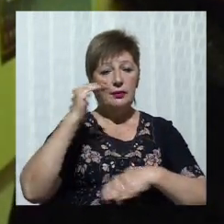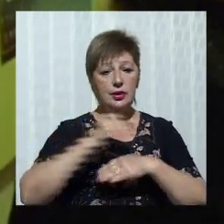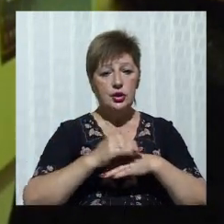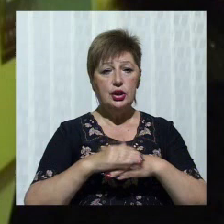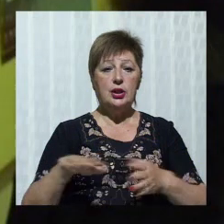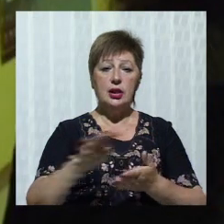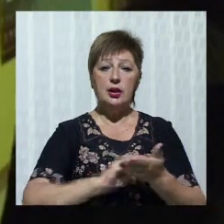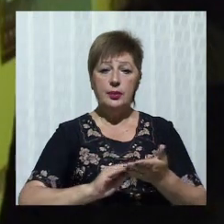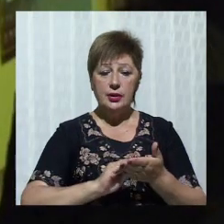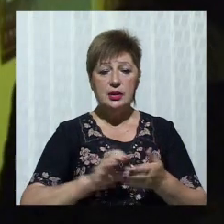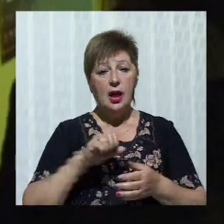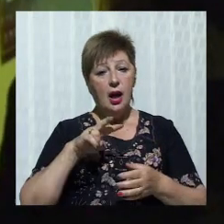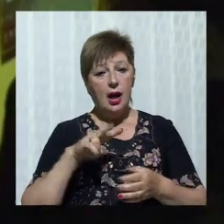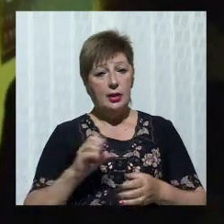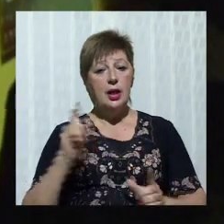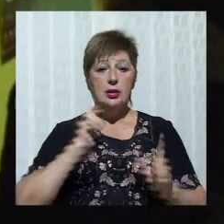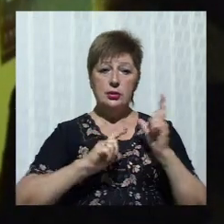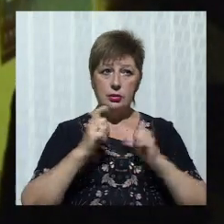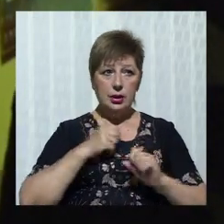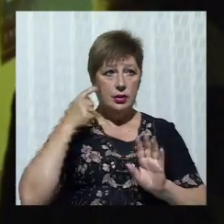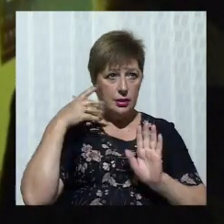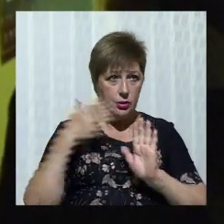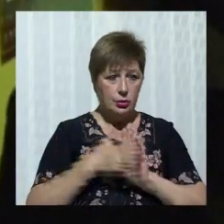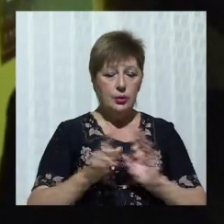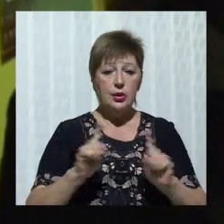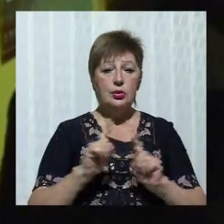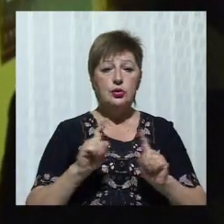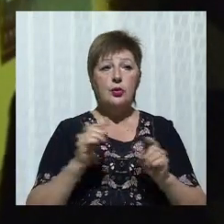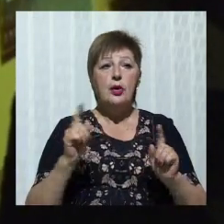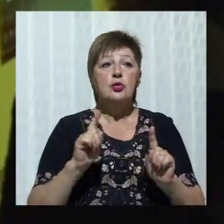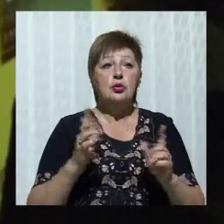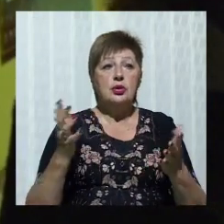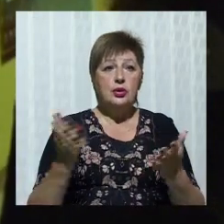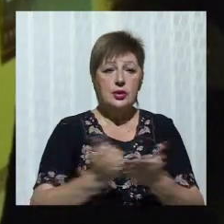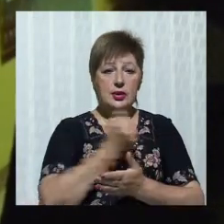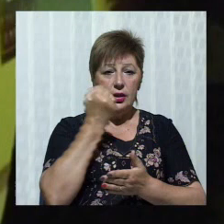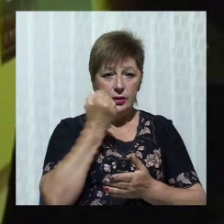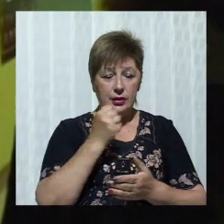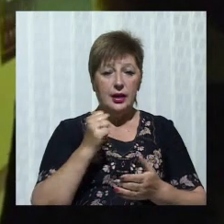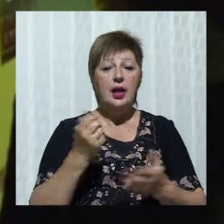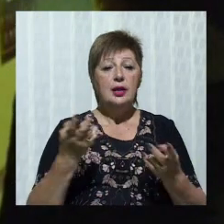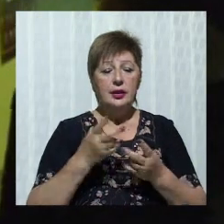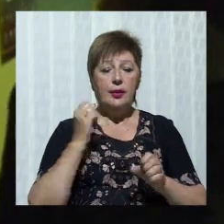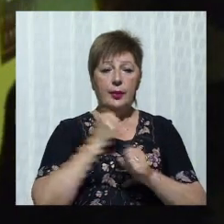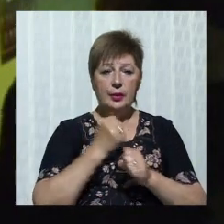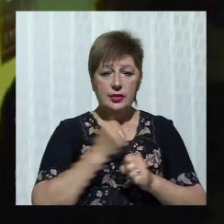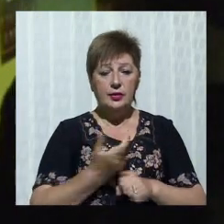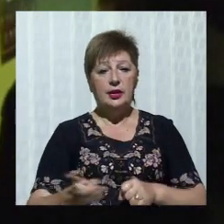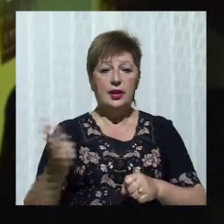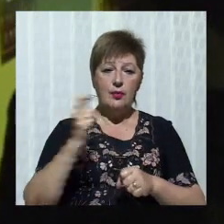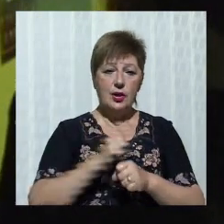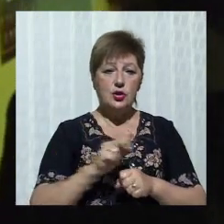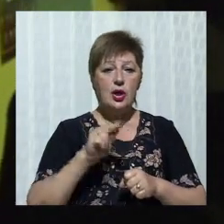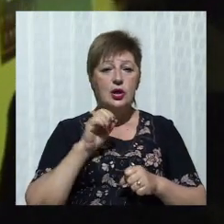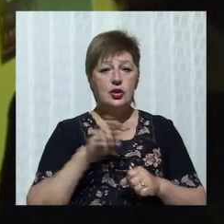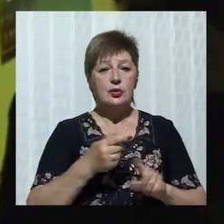репетиціях, але студенти розуміли, що для того, щоб чогось досягти, треба працювати більш, ніж це положено